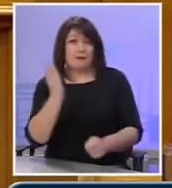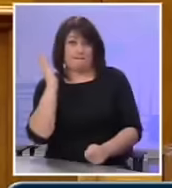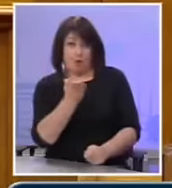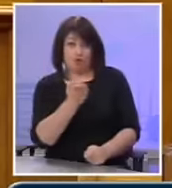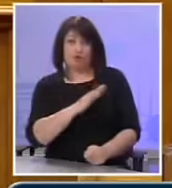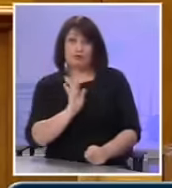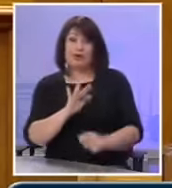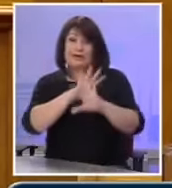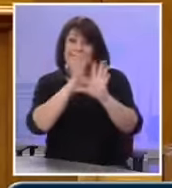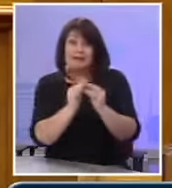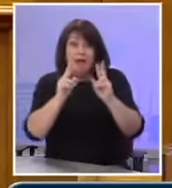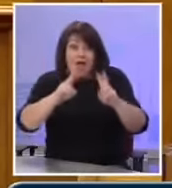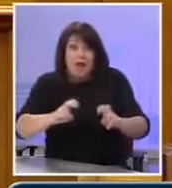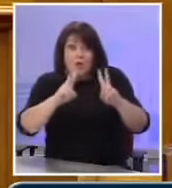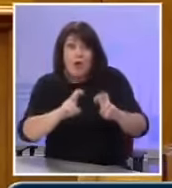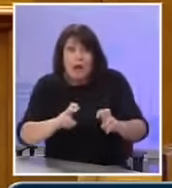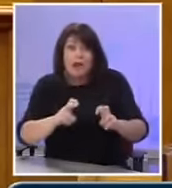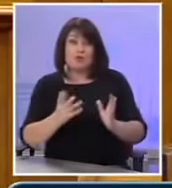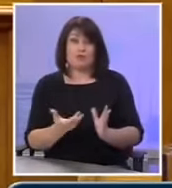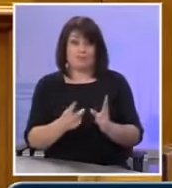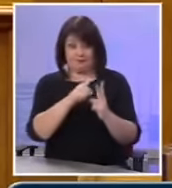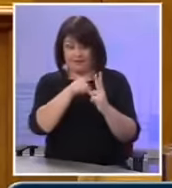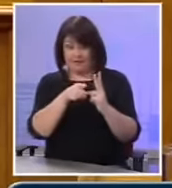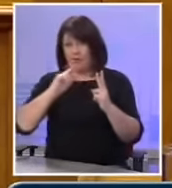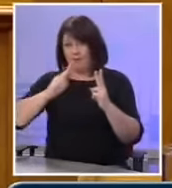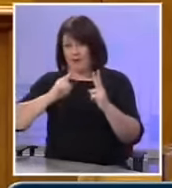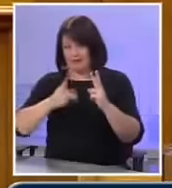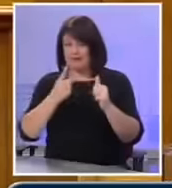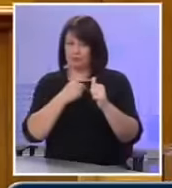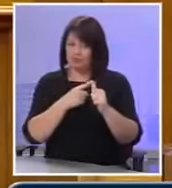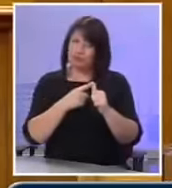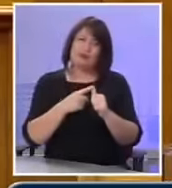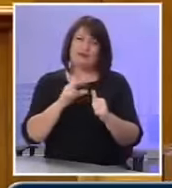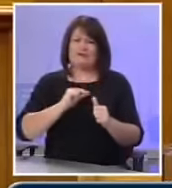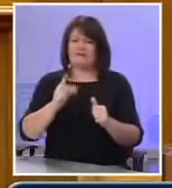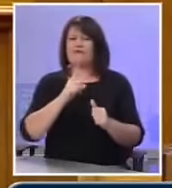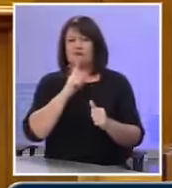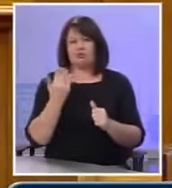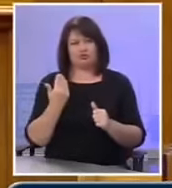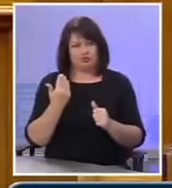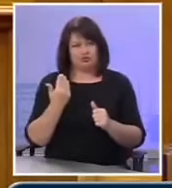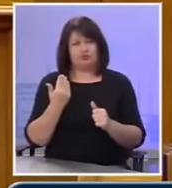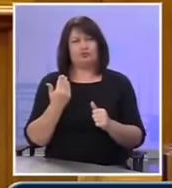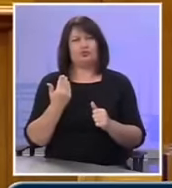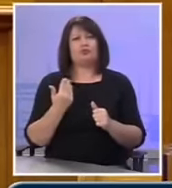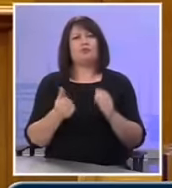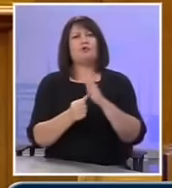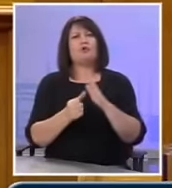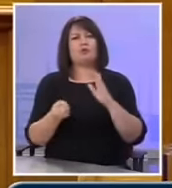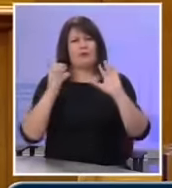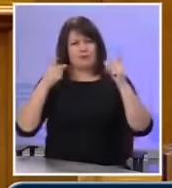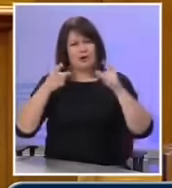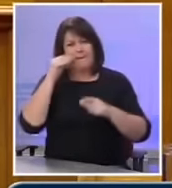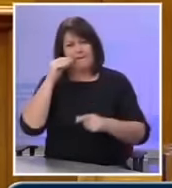θα υπάρχει γενικός έλεγχος. Δύο σχόλια γι' αυτό. Το ένα είναι το ίδιο που έκανα στο πρόεδρο της Νέας Δημοκρατίας